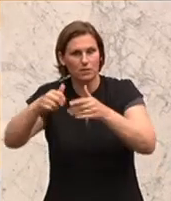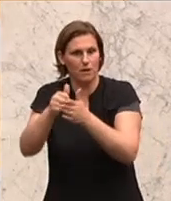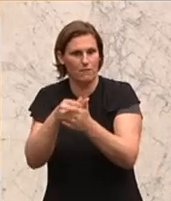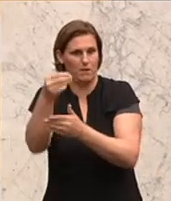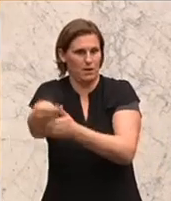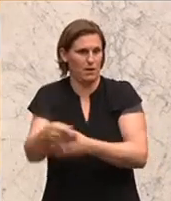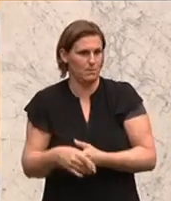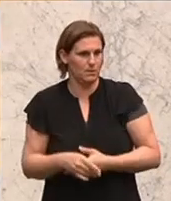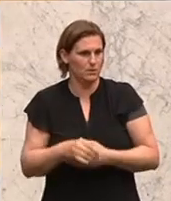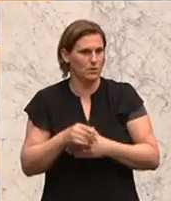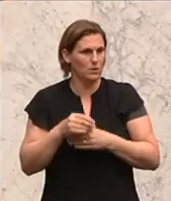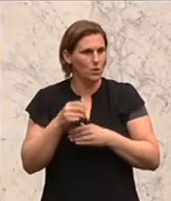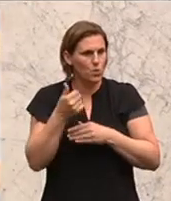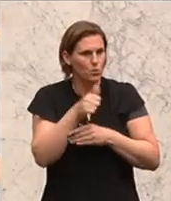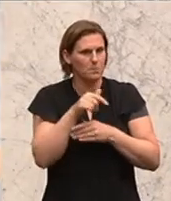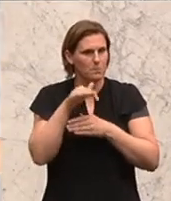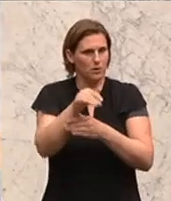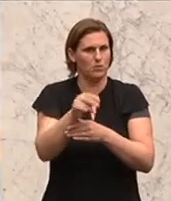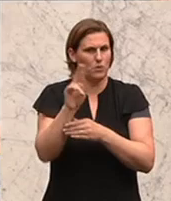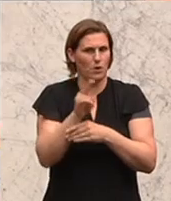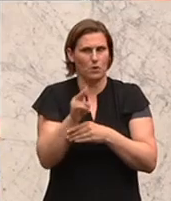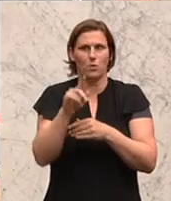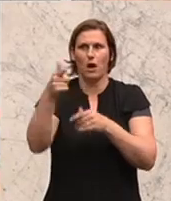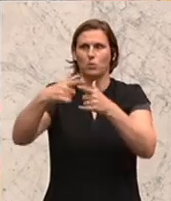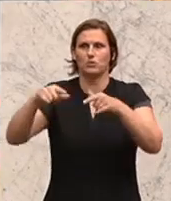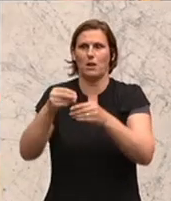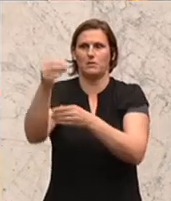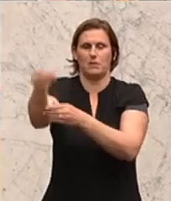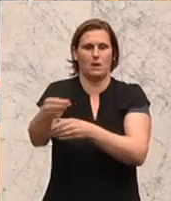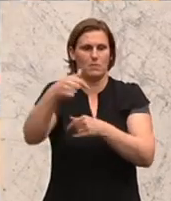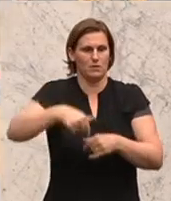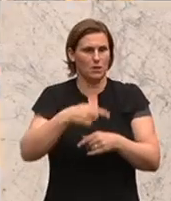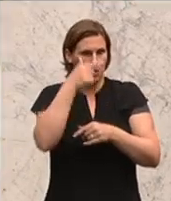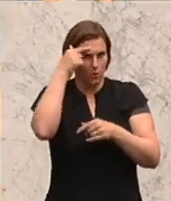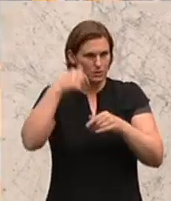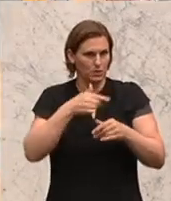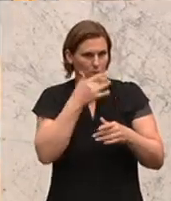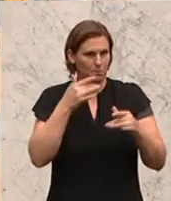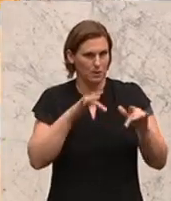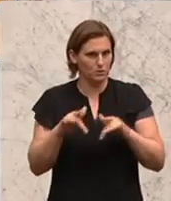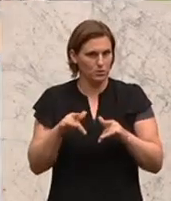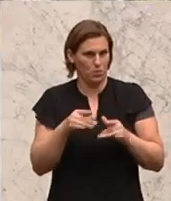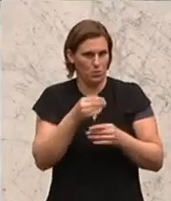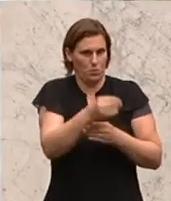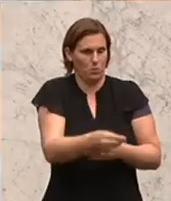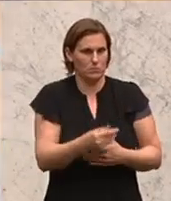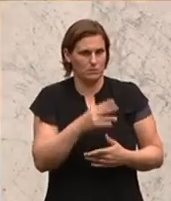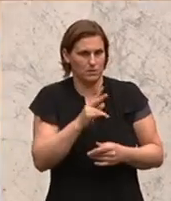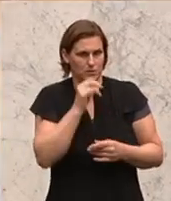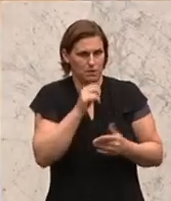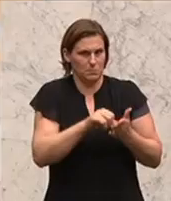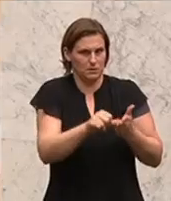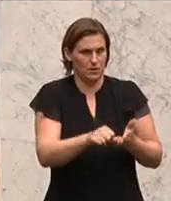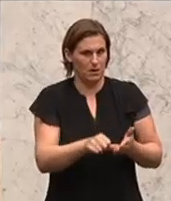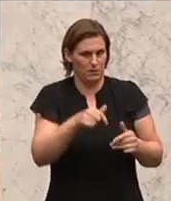Millionen an Familienleistungen ins Ausland verschieben oder dass wir für Leute, die in Österreich keine Pensionsbeiträge geleistet haben, die Pensionen auf die